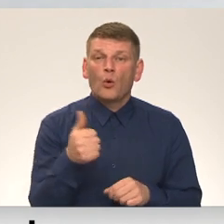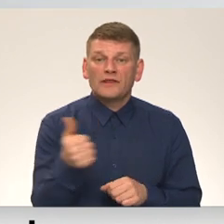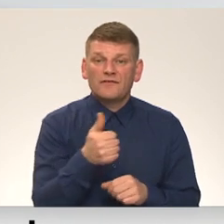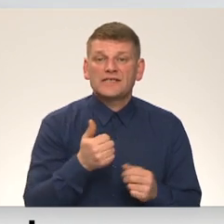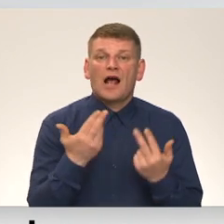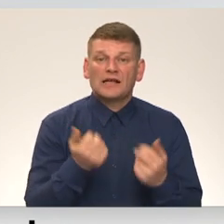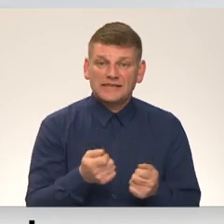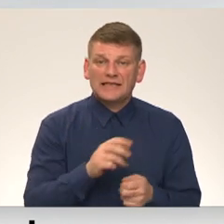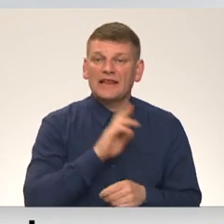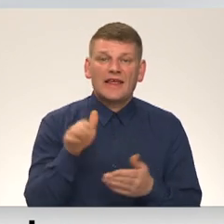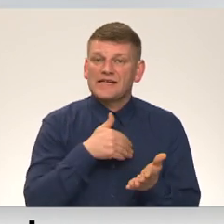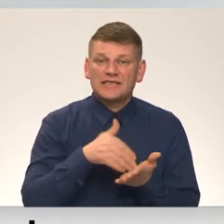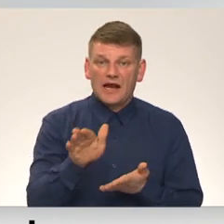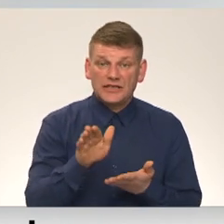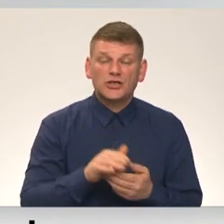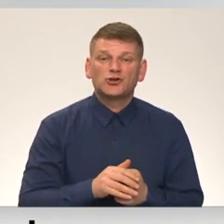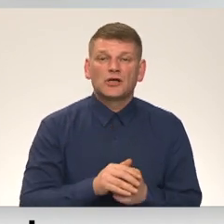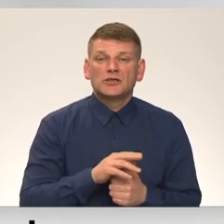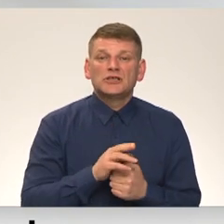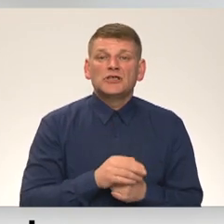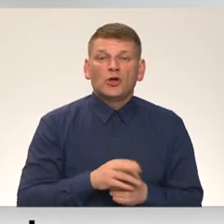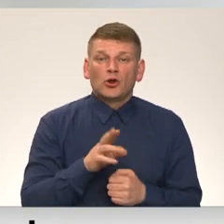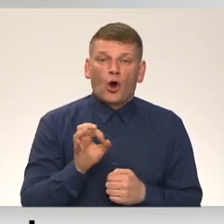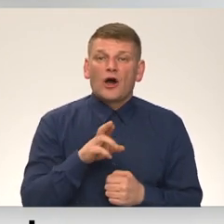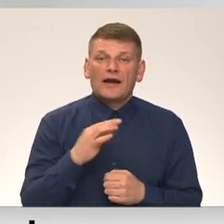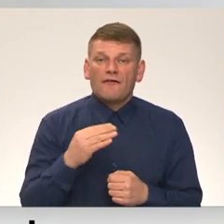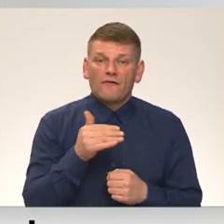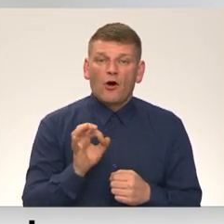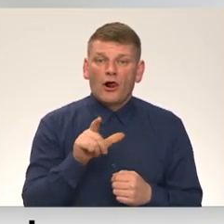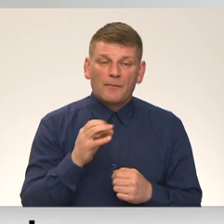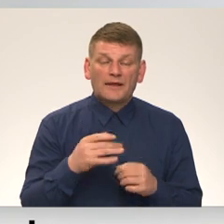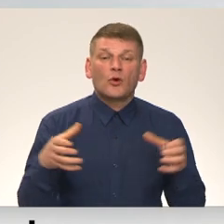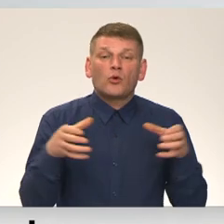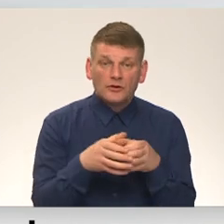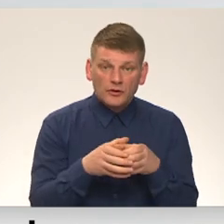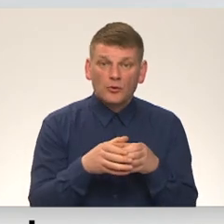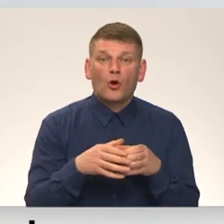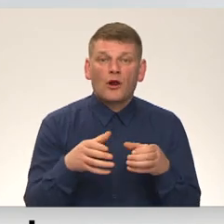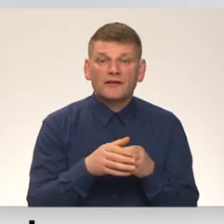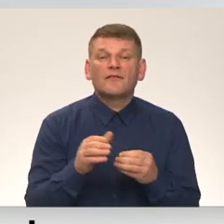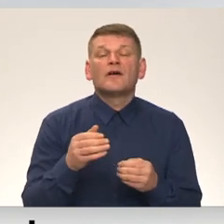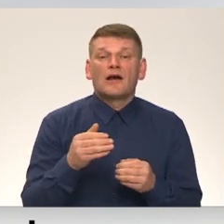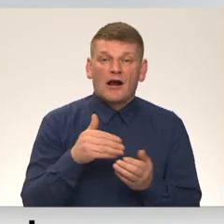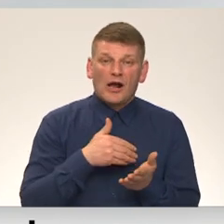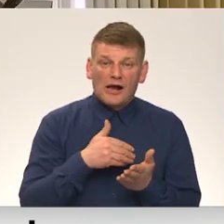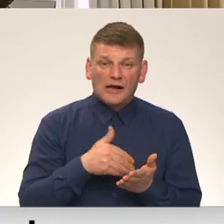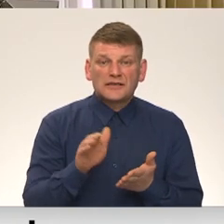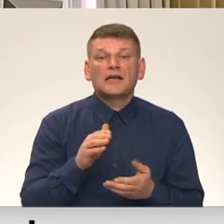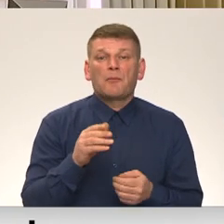atdzītā neizraidīšanas non-reformant un kolektīvās izraidīšanas aizlieguma principa pārkāpums.